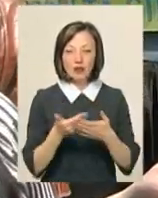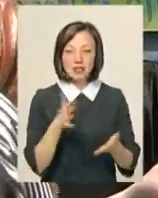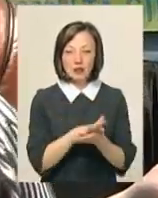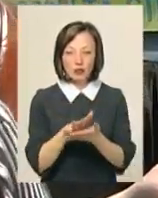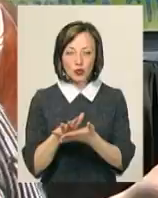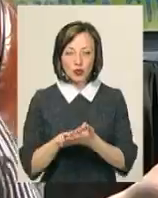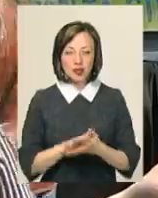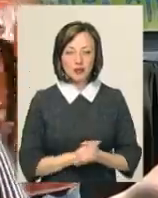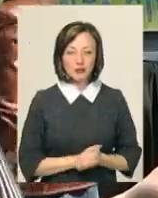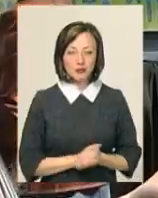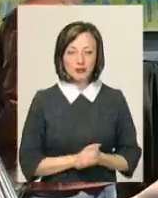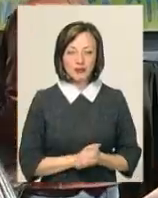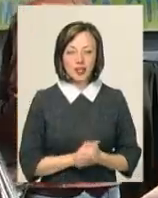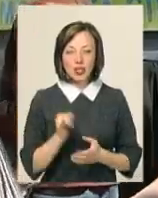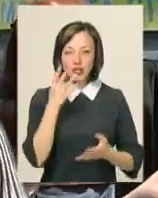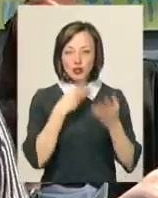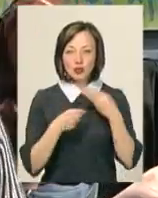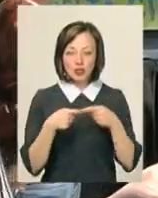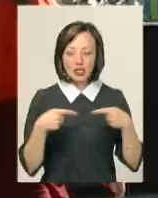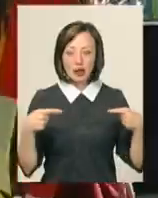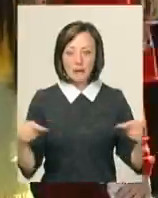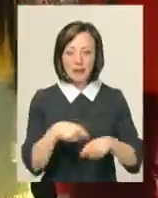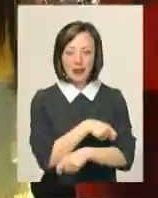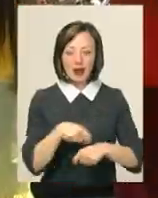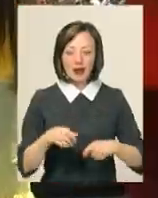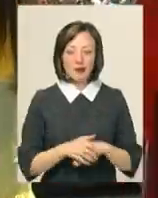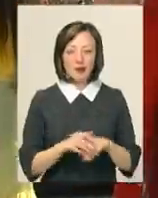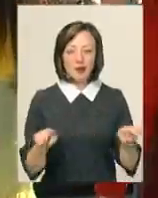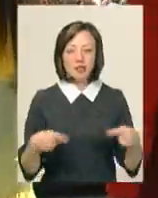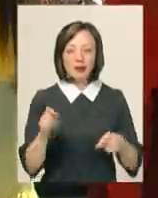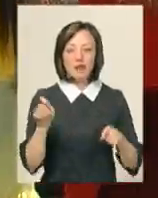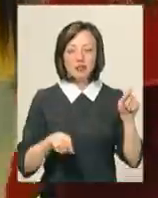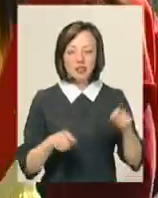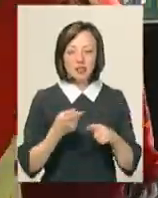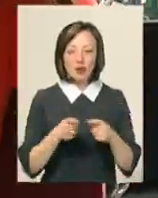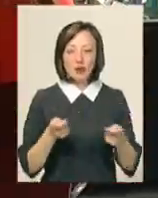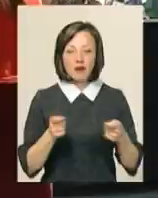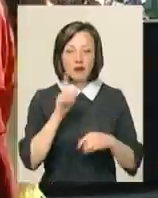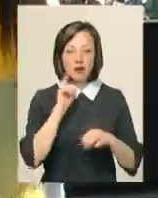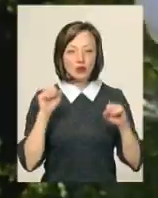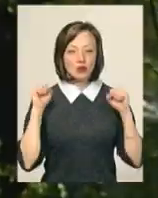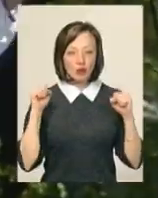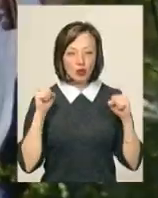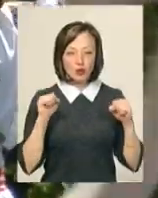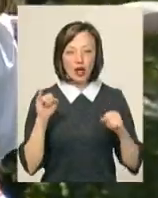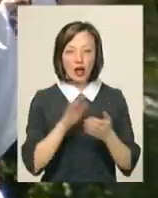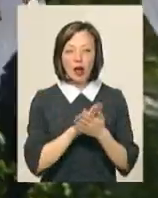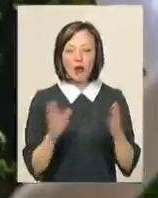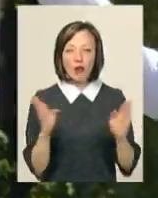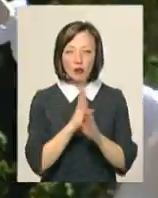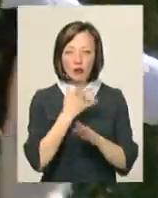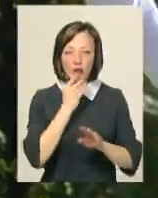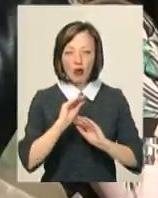штучних матеріалів. Організатори фестивалю – це управління молоді та спорту та управління екології та